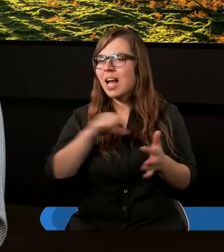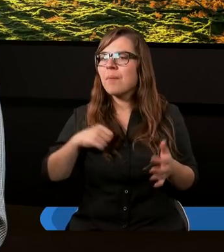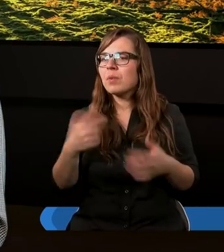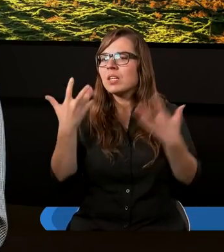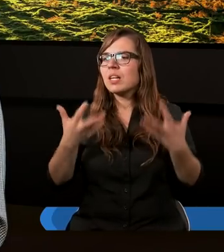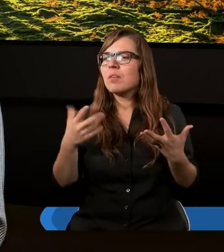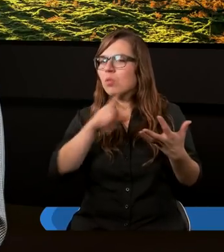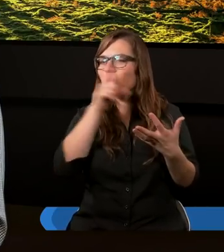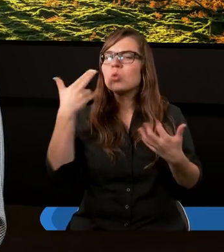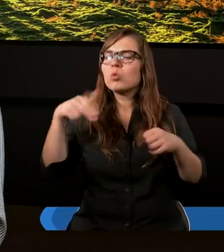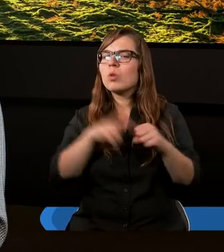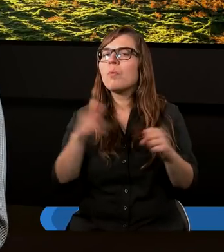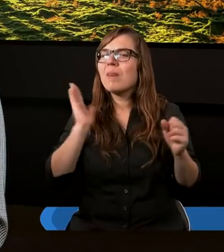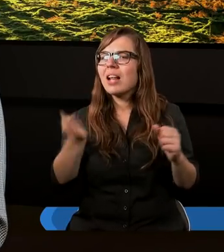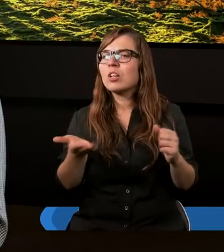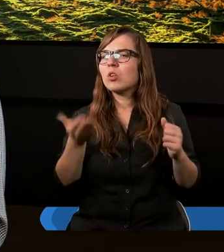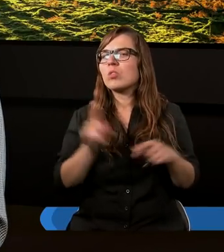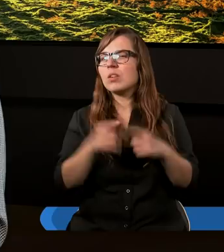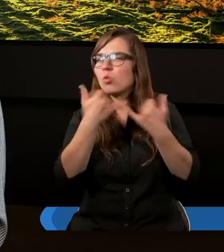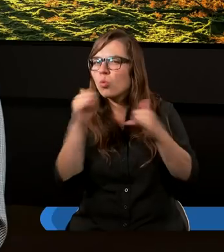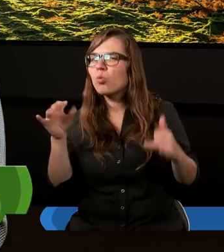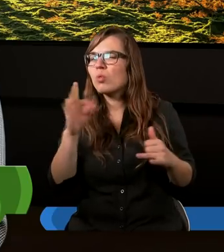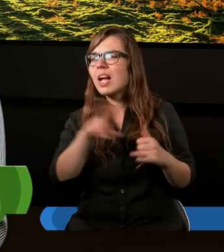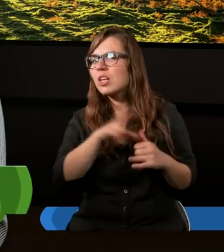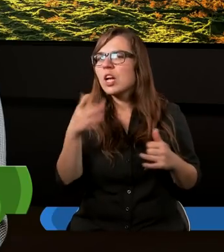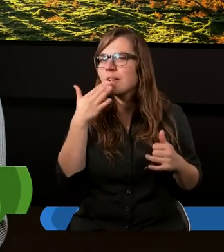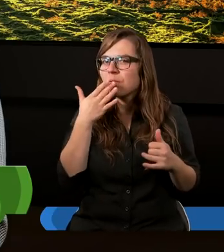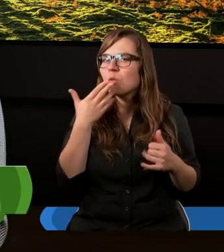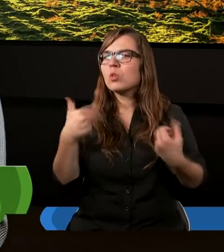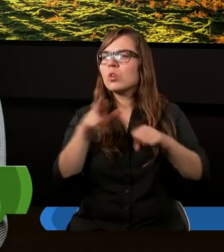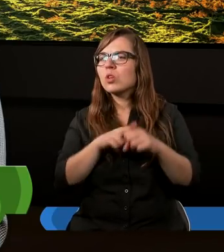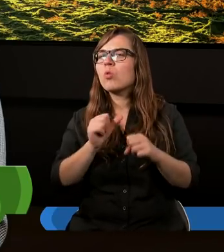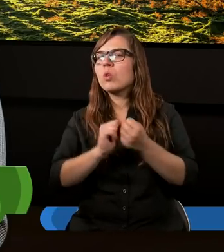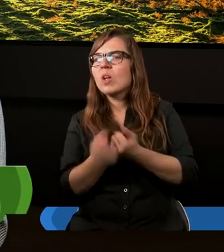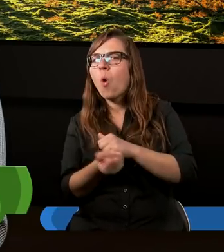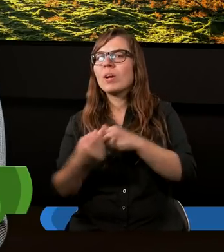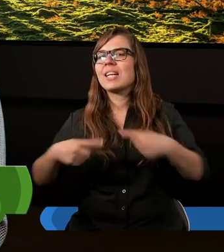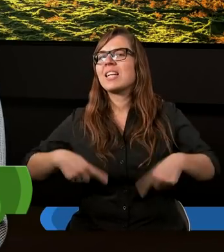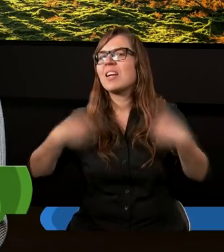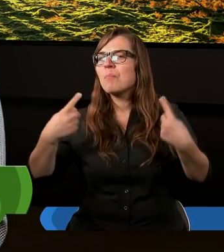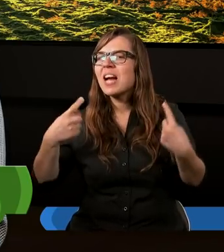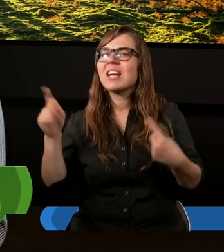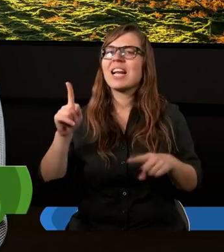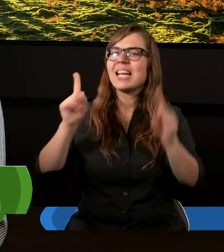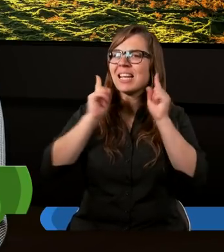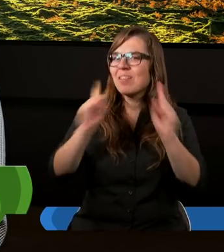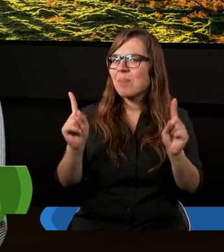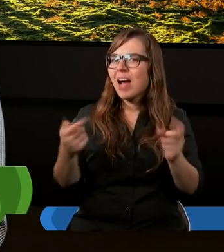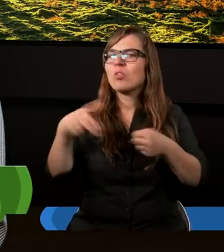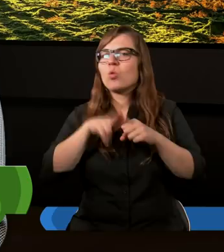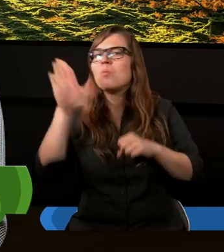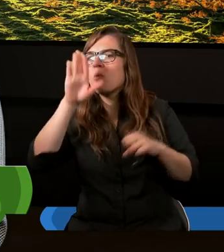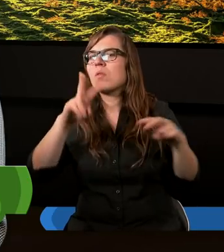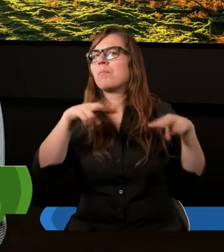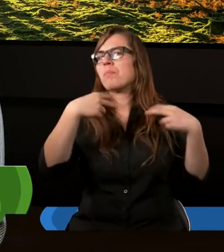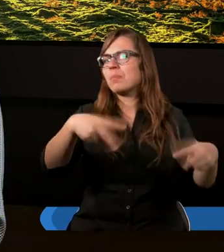powstaną ludzie, którzy będą mówili różne takie rzeczy, które są sprzeczne z prawdą, którą Bóg